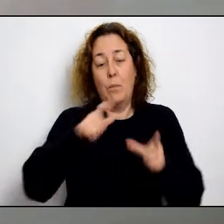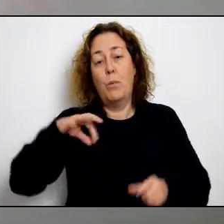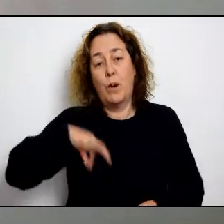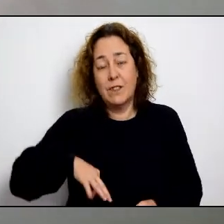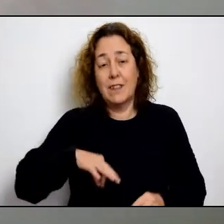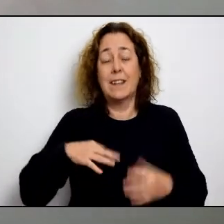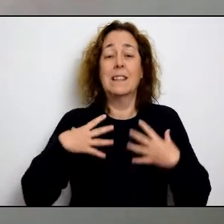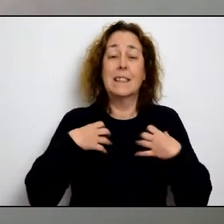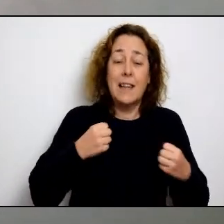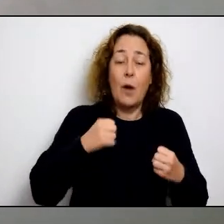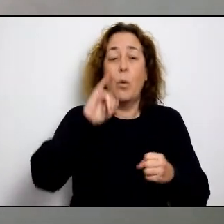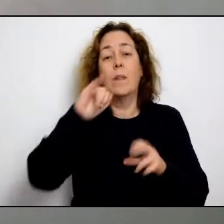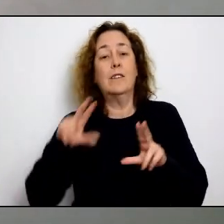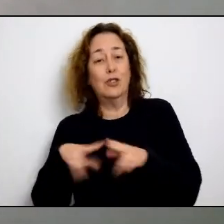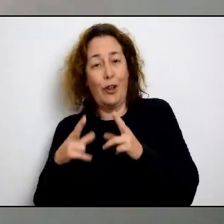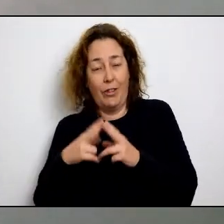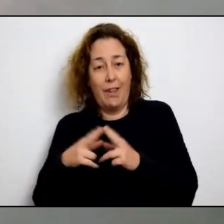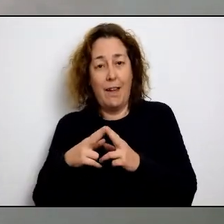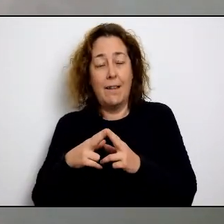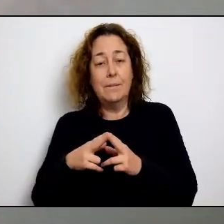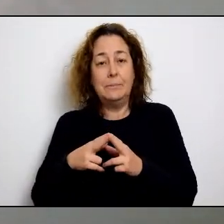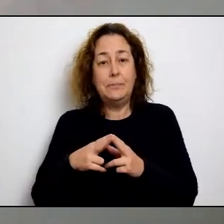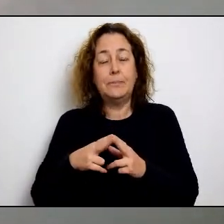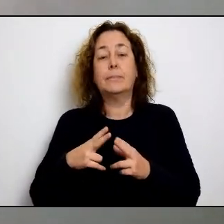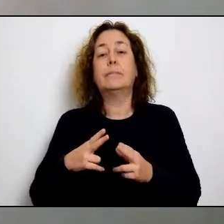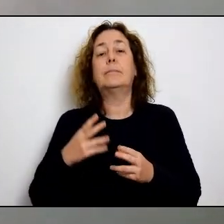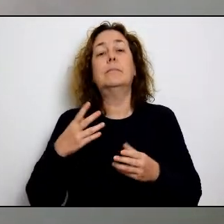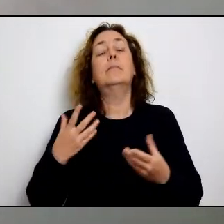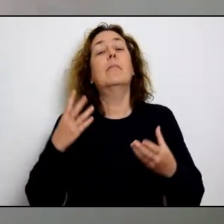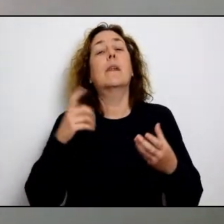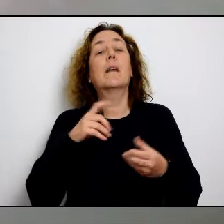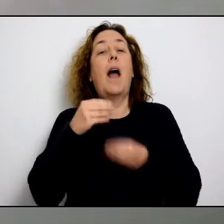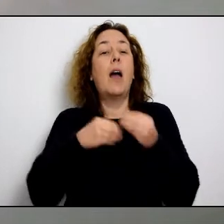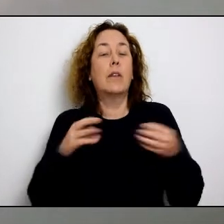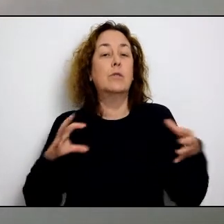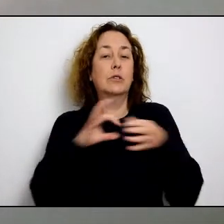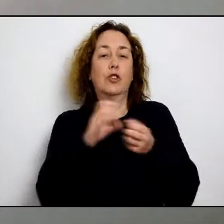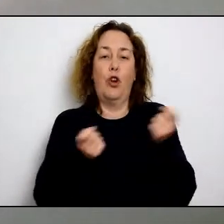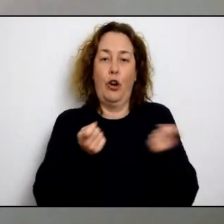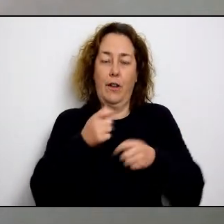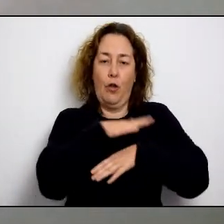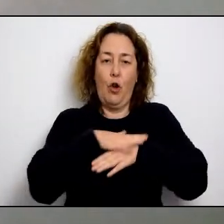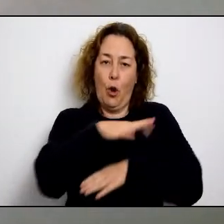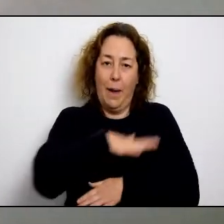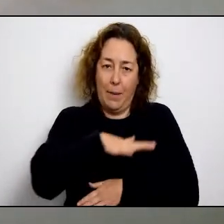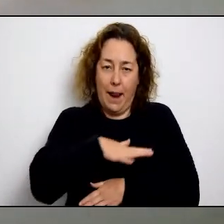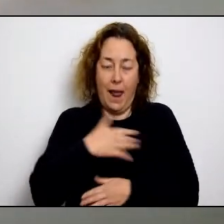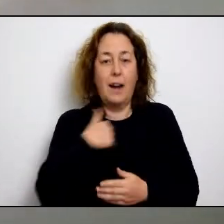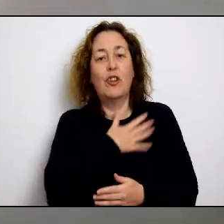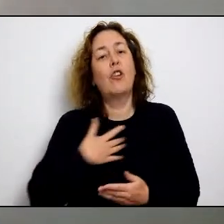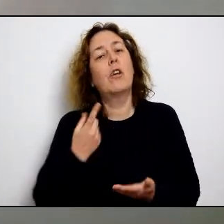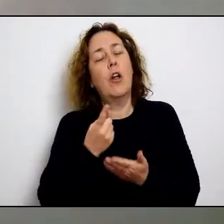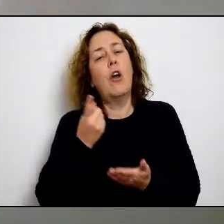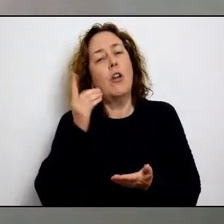coordinant l'arribada de material de protecció sanitari per als professionals, tant del món de la salut com del món social. I ho